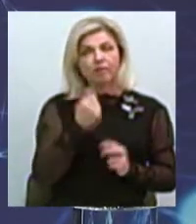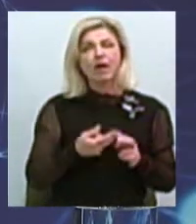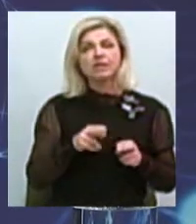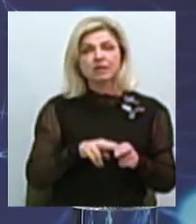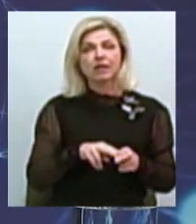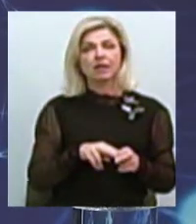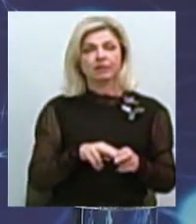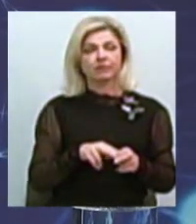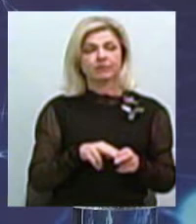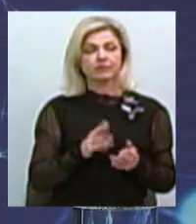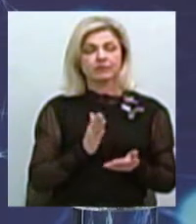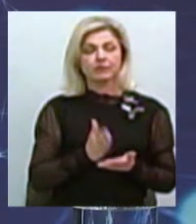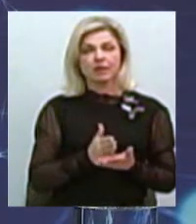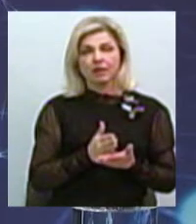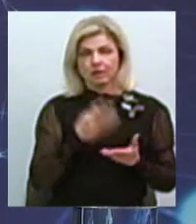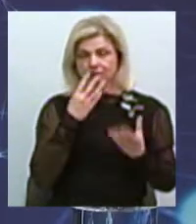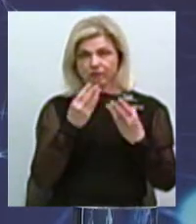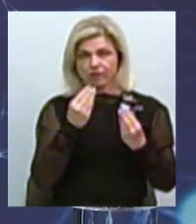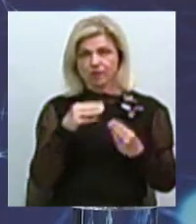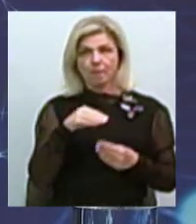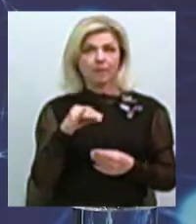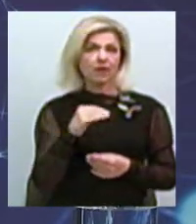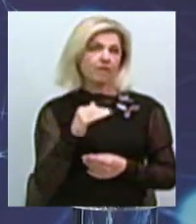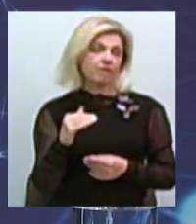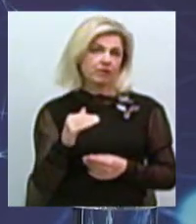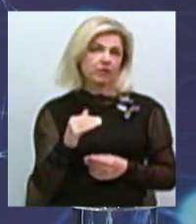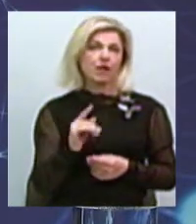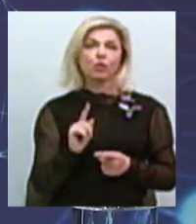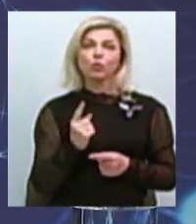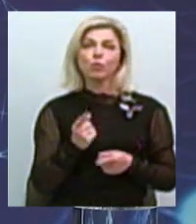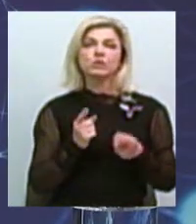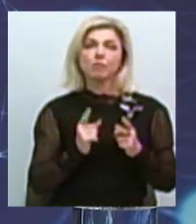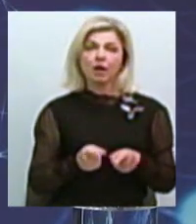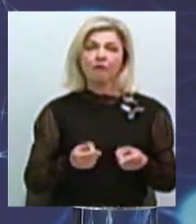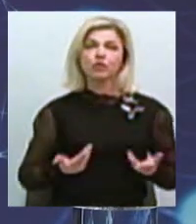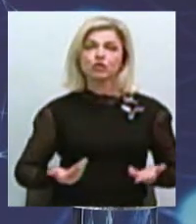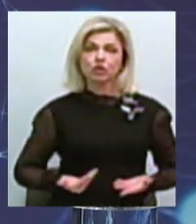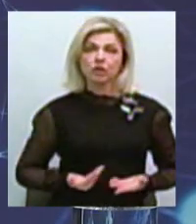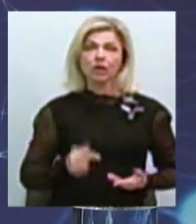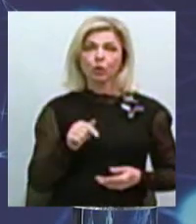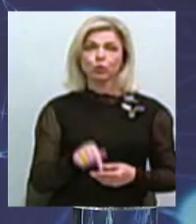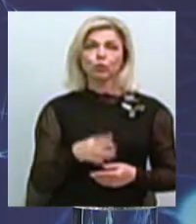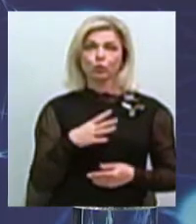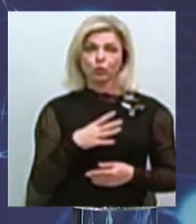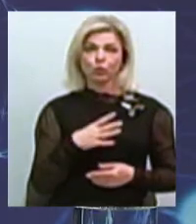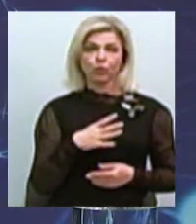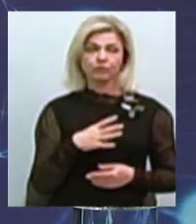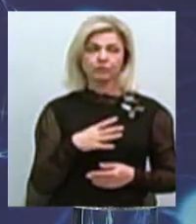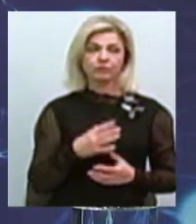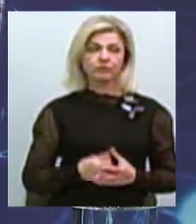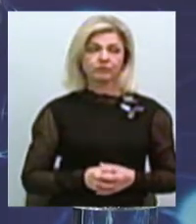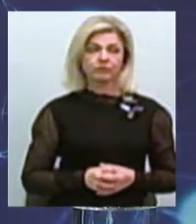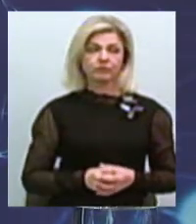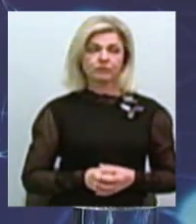штучний міф, тому що насправді життя тут було, сказати,